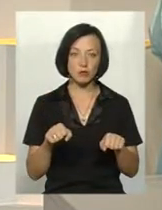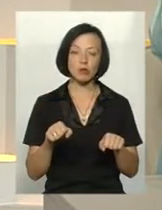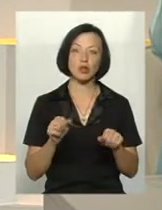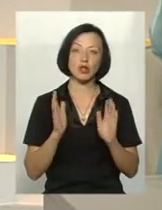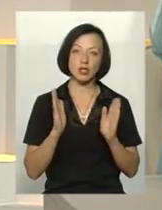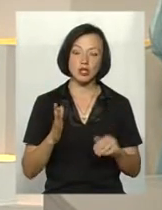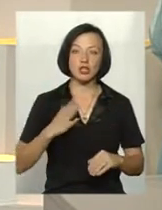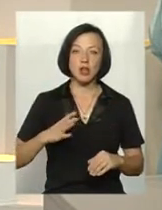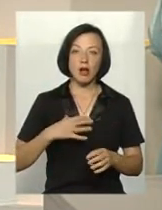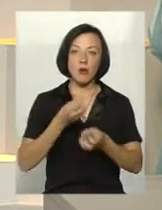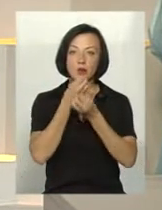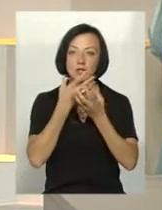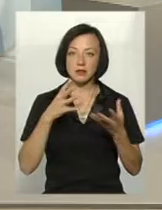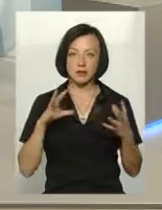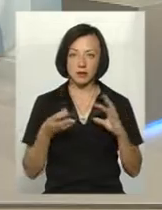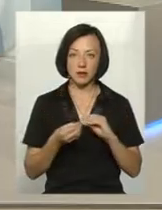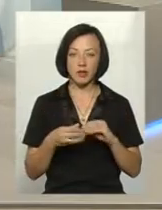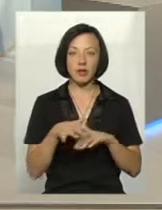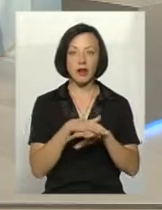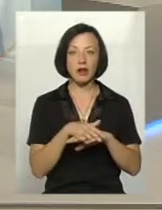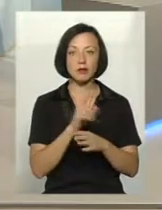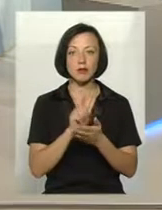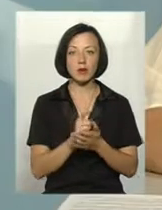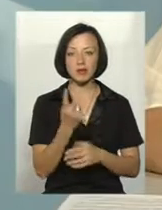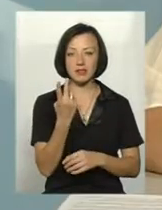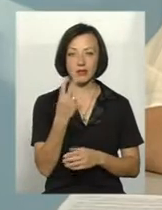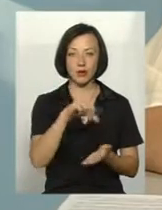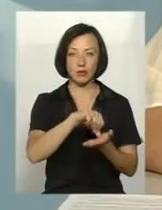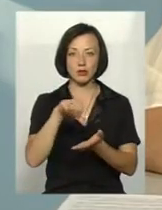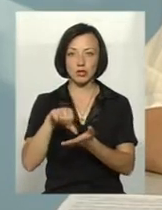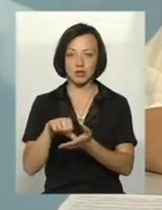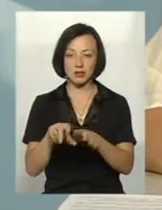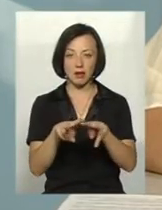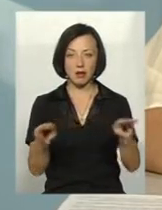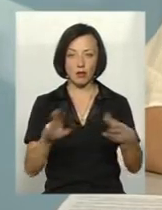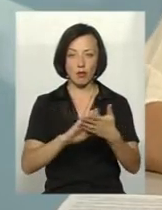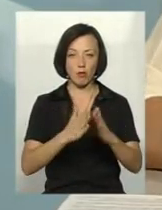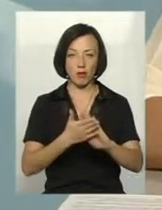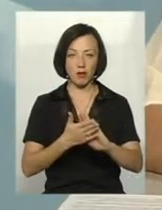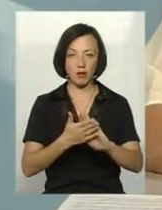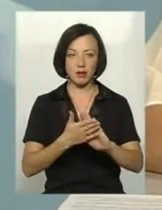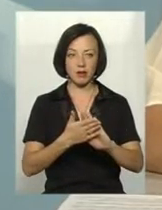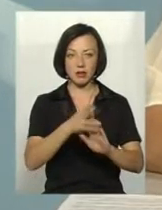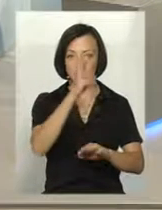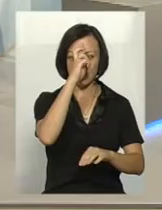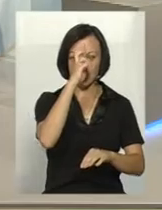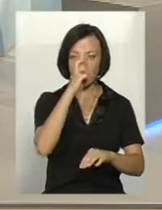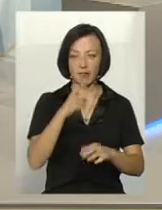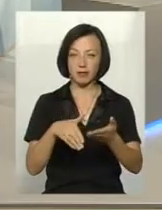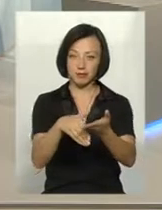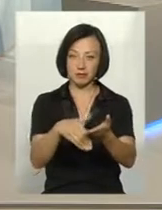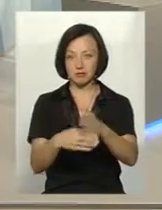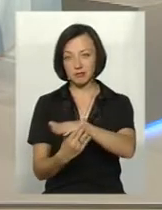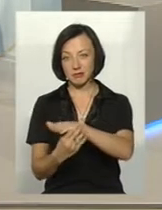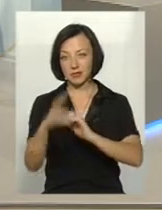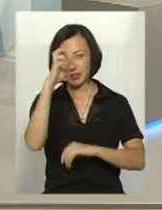чекати позитивно На ринку повинні бути два агравці в рівноправних умовах держава тобі ти державі